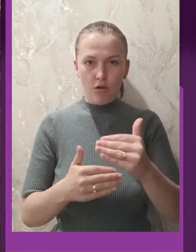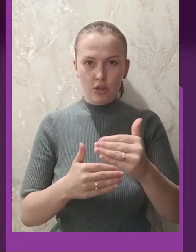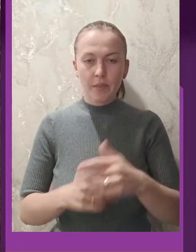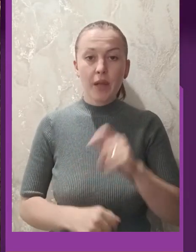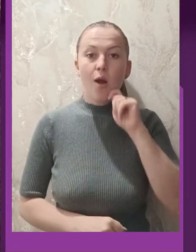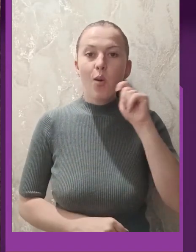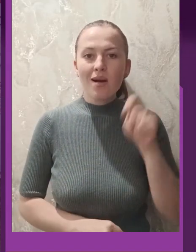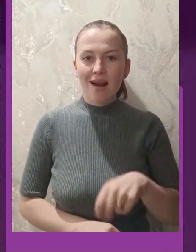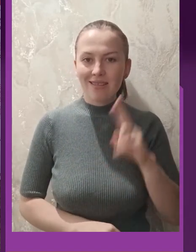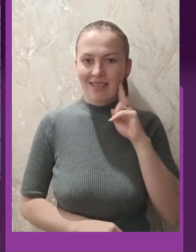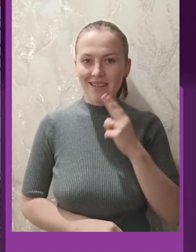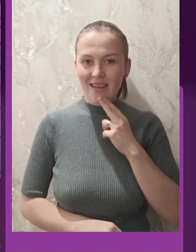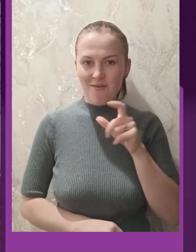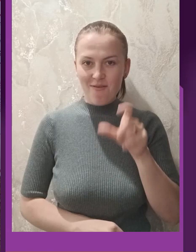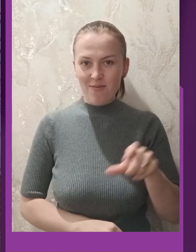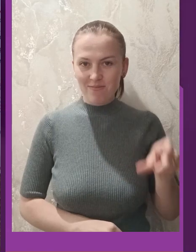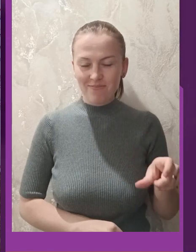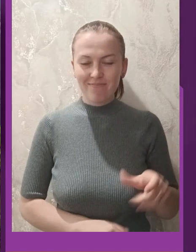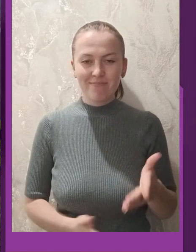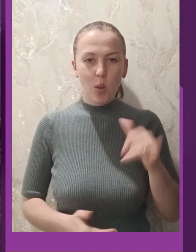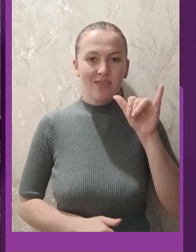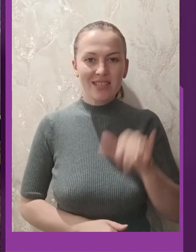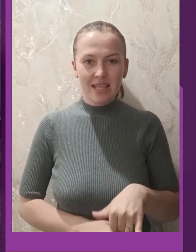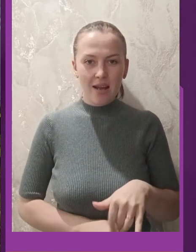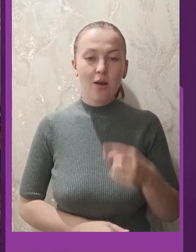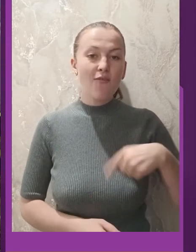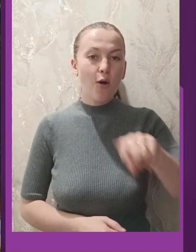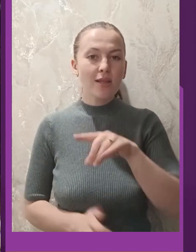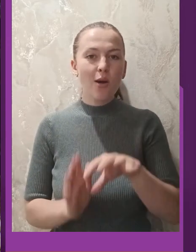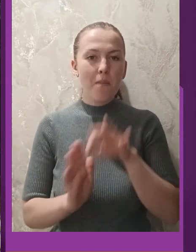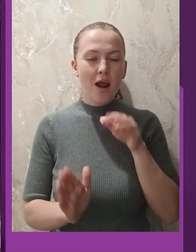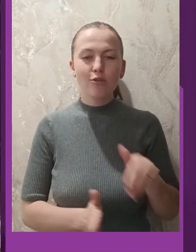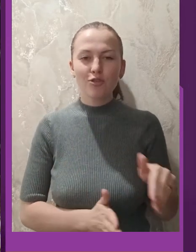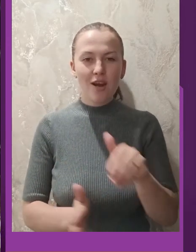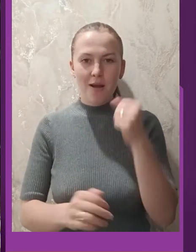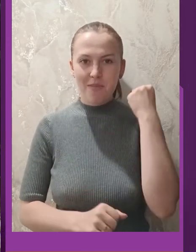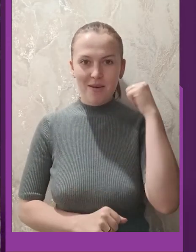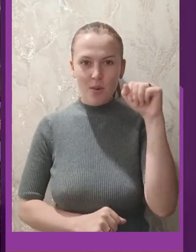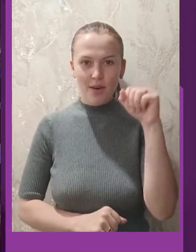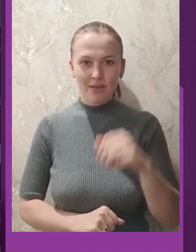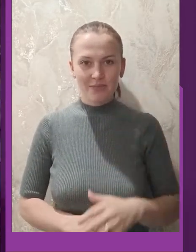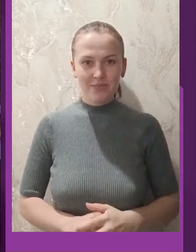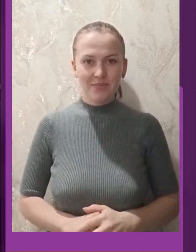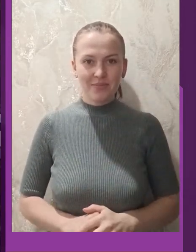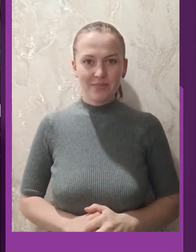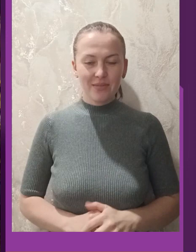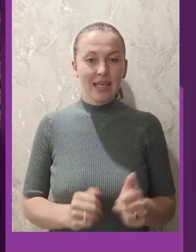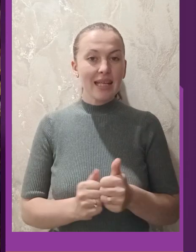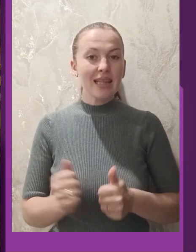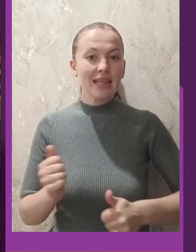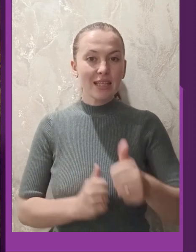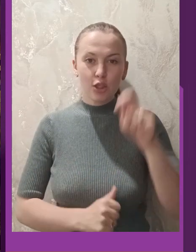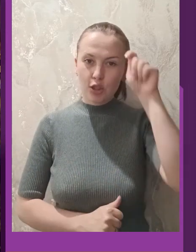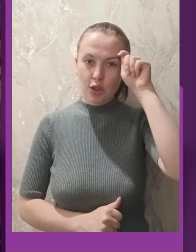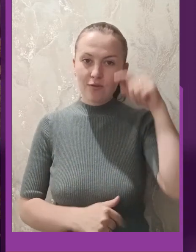Українські дефлімпійці – універсальні, і вони обирають шлях перемоги. Лідери